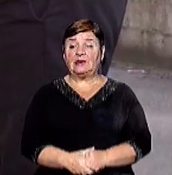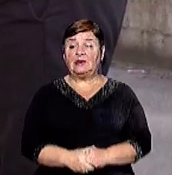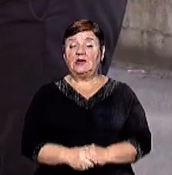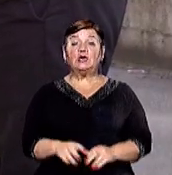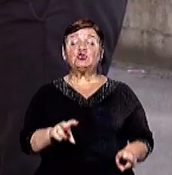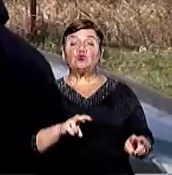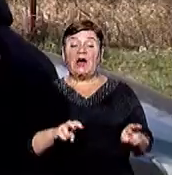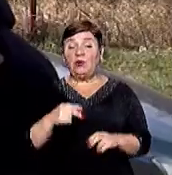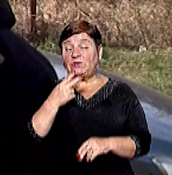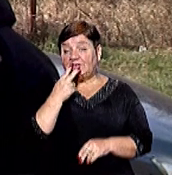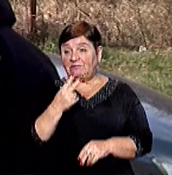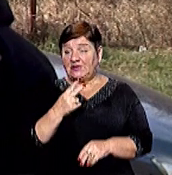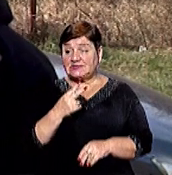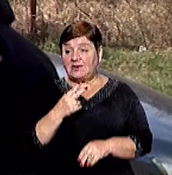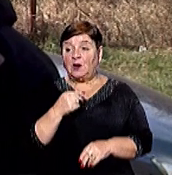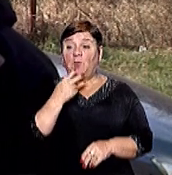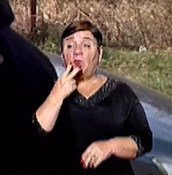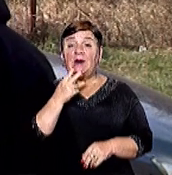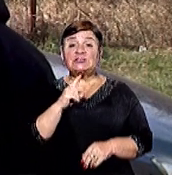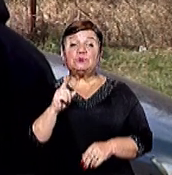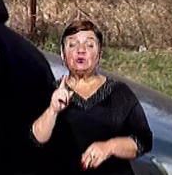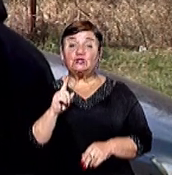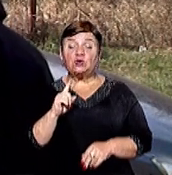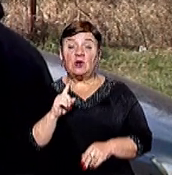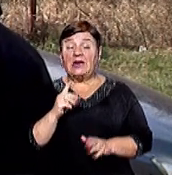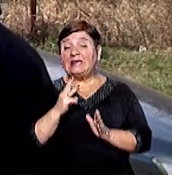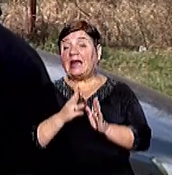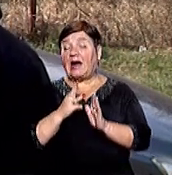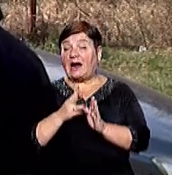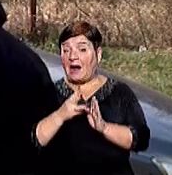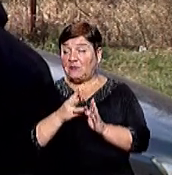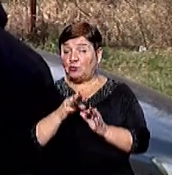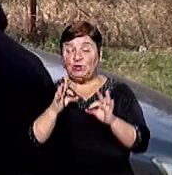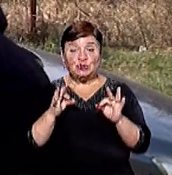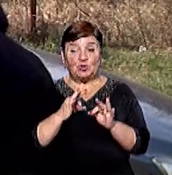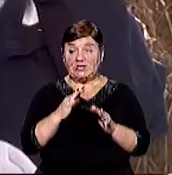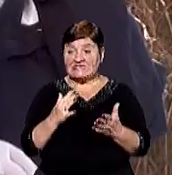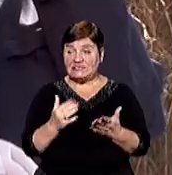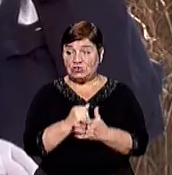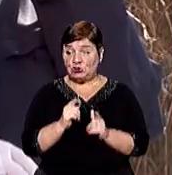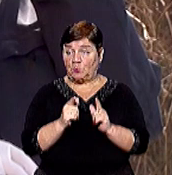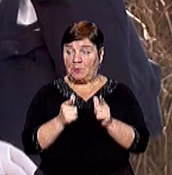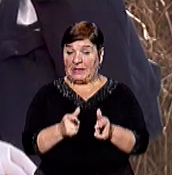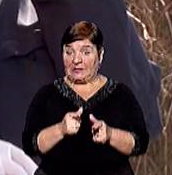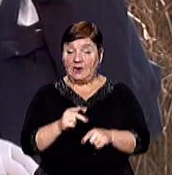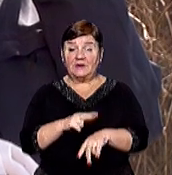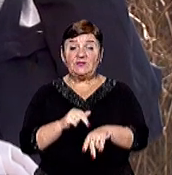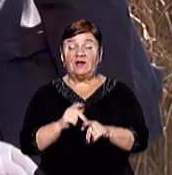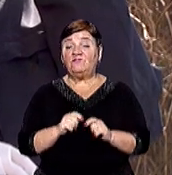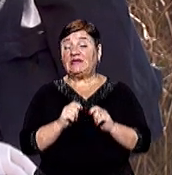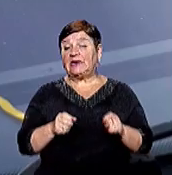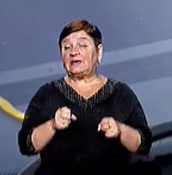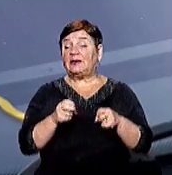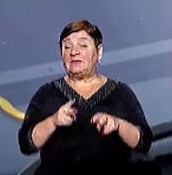ходять, шукають, дивляться, але побачимо, поки що на камери нічого не знайшли, щоб щось попало Правоохоронці відкрили